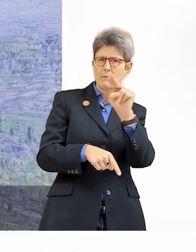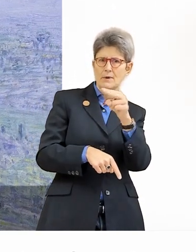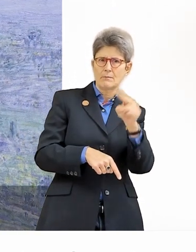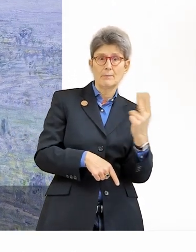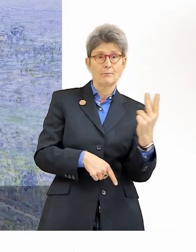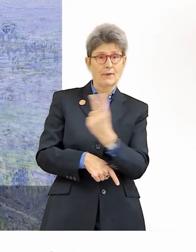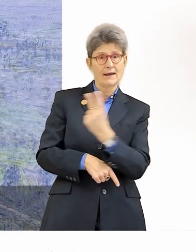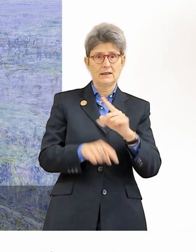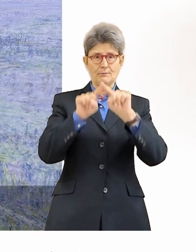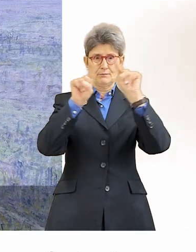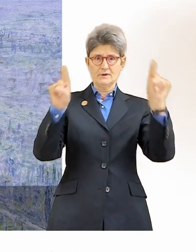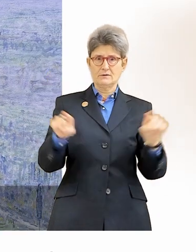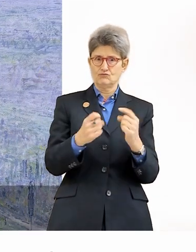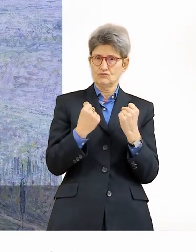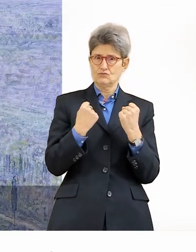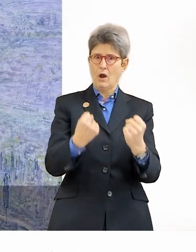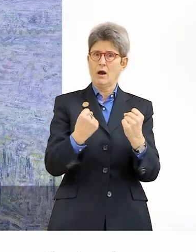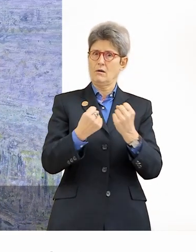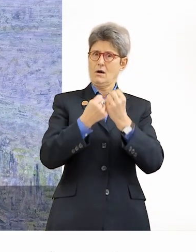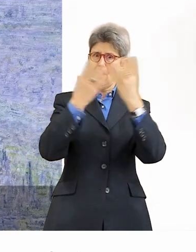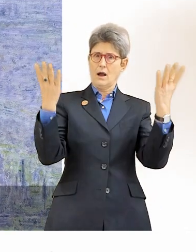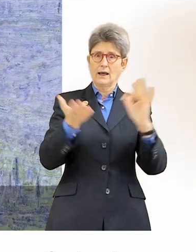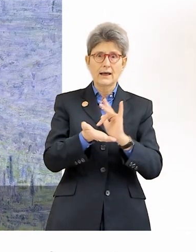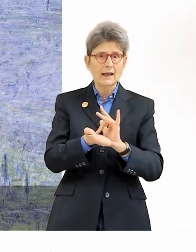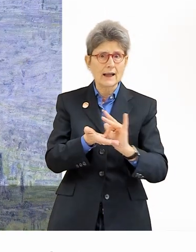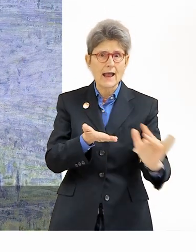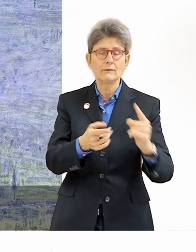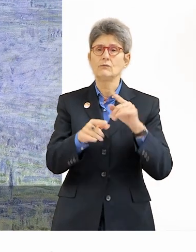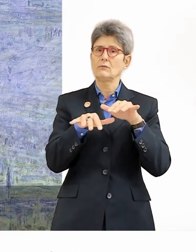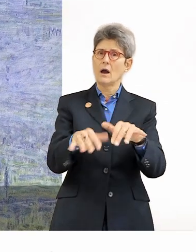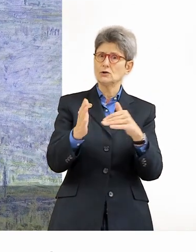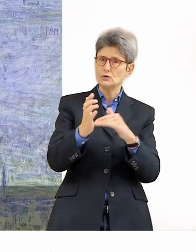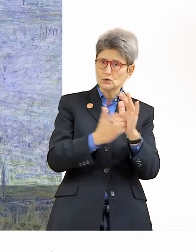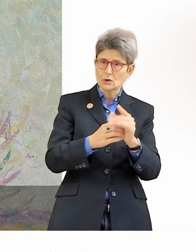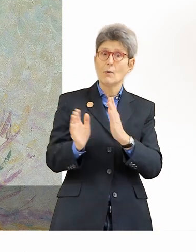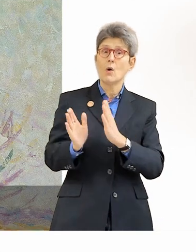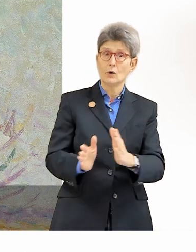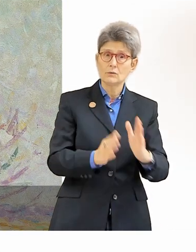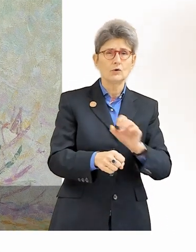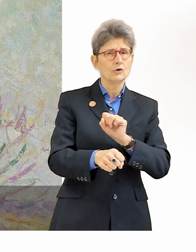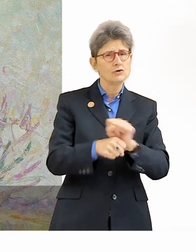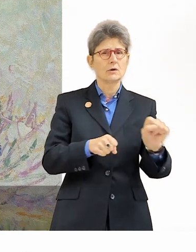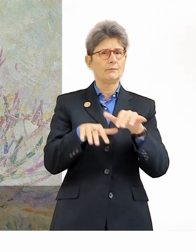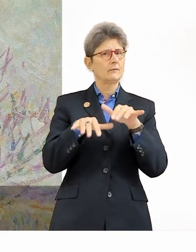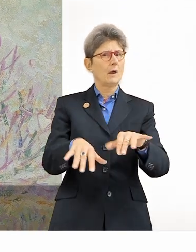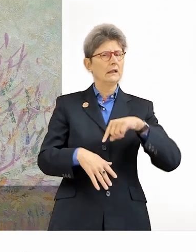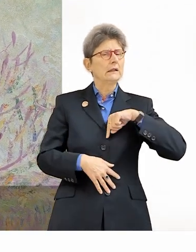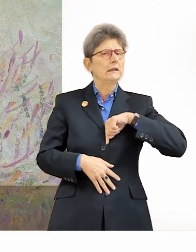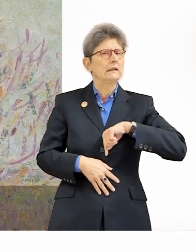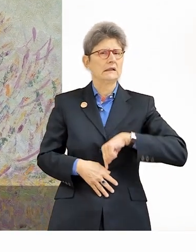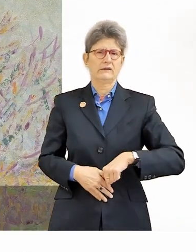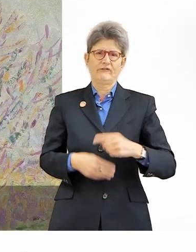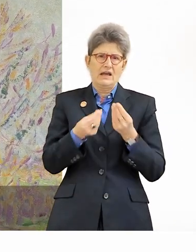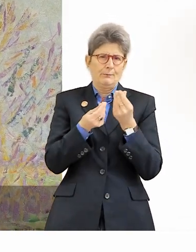Landschaften mit kleinen, fast komaartigen Pinselstrichen aufgebaut, in einer Klarheit und Reinheit,